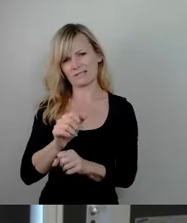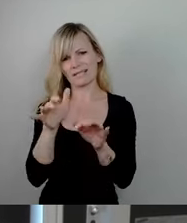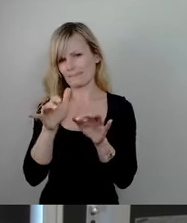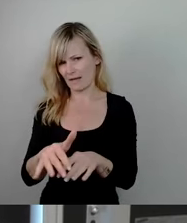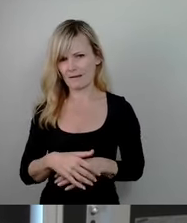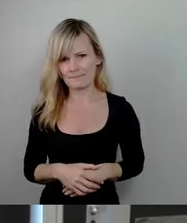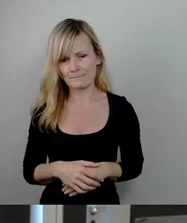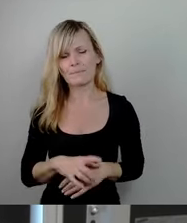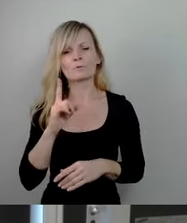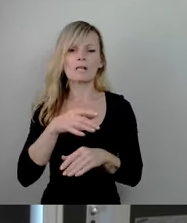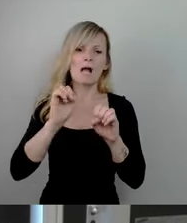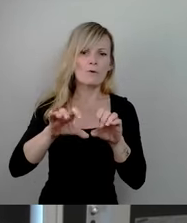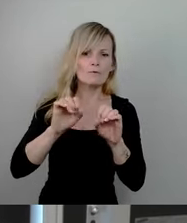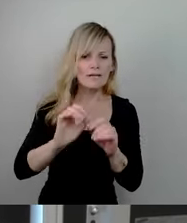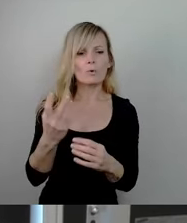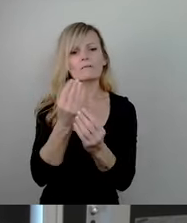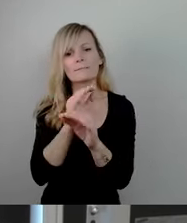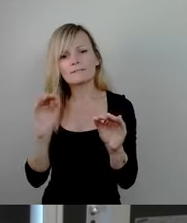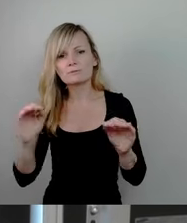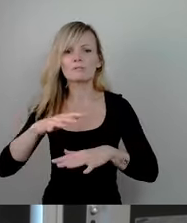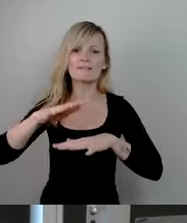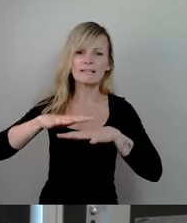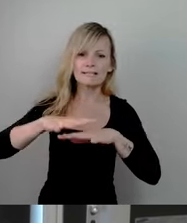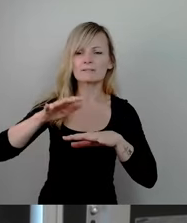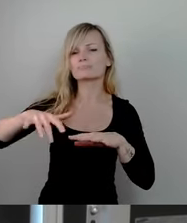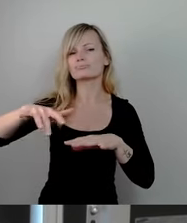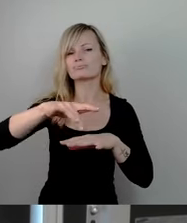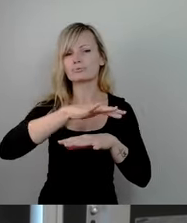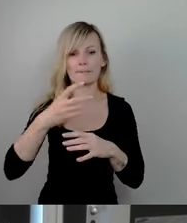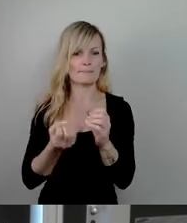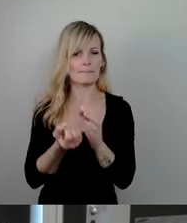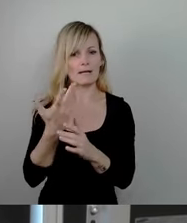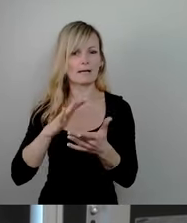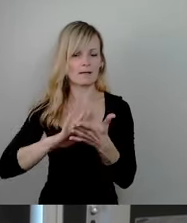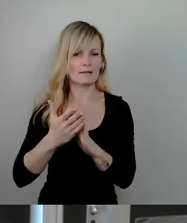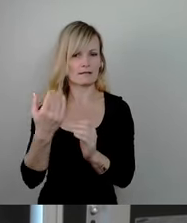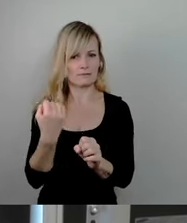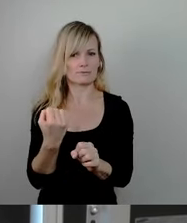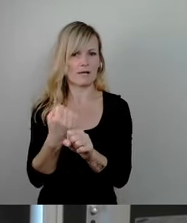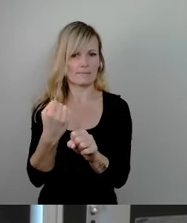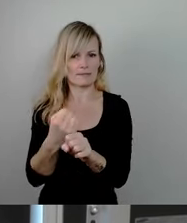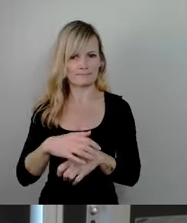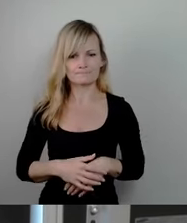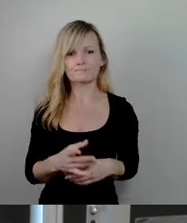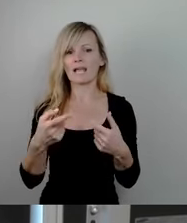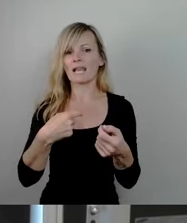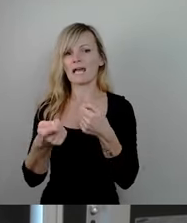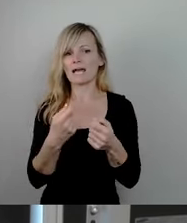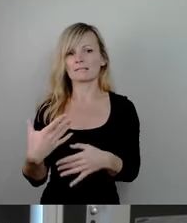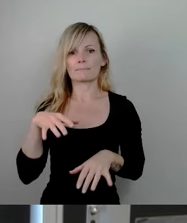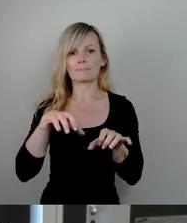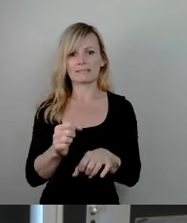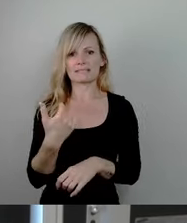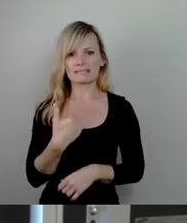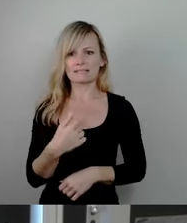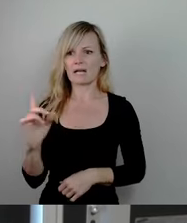informiert, vernetzt und praktisch gearbeitet werden. Ladenbesitzer sollen lernen, dass man nicht die Polizei ruft, wenn ein Obdachloser